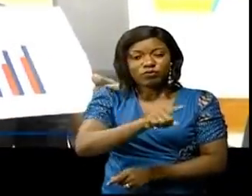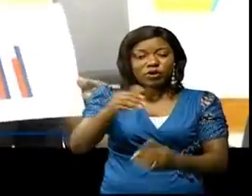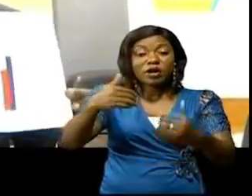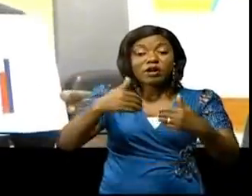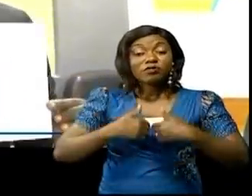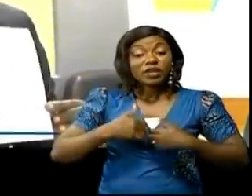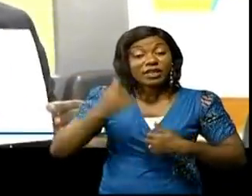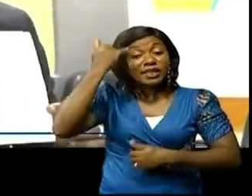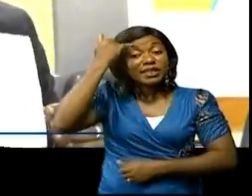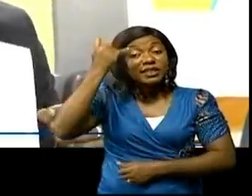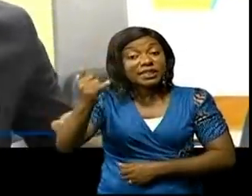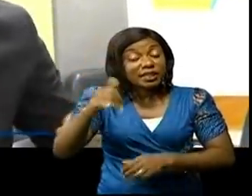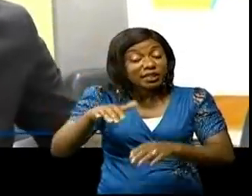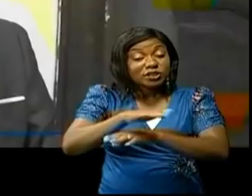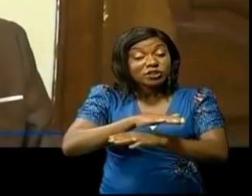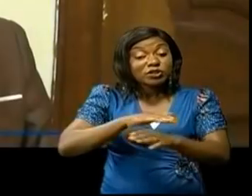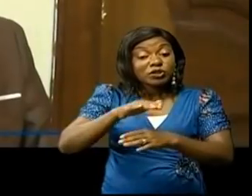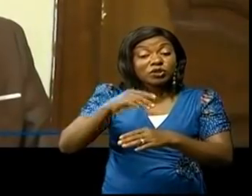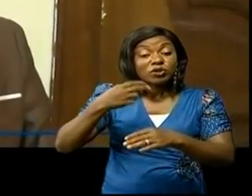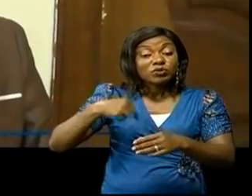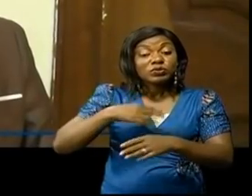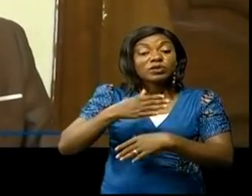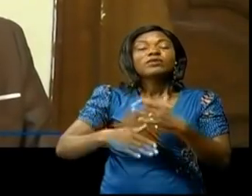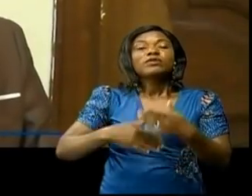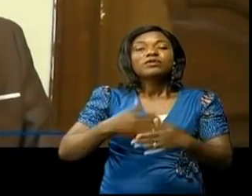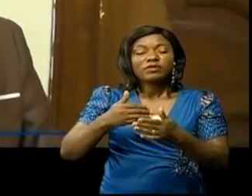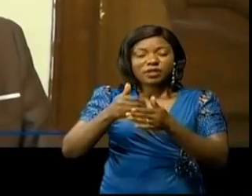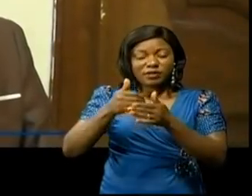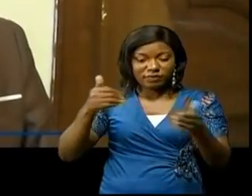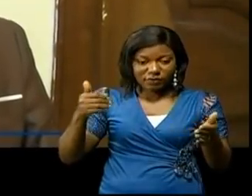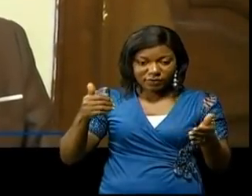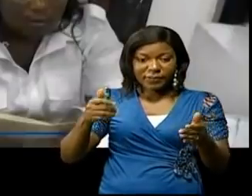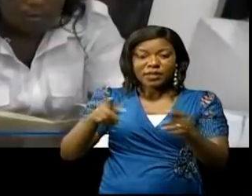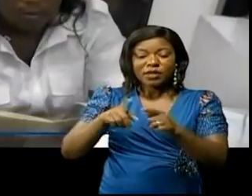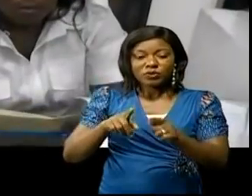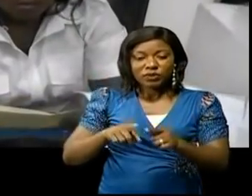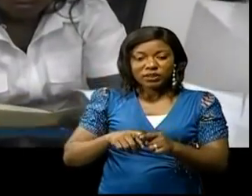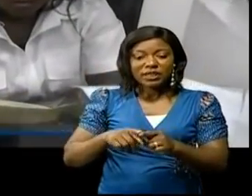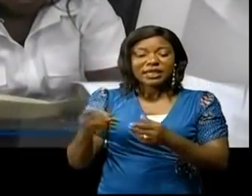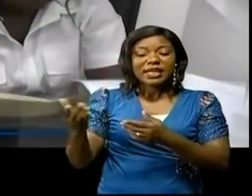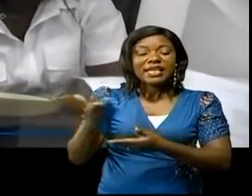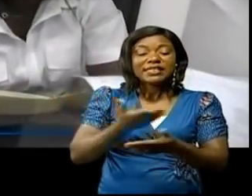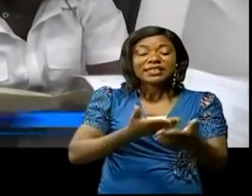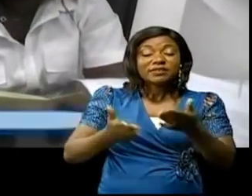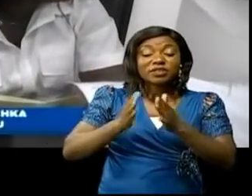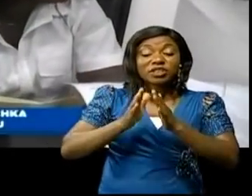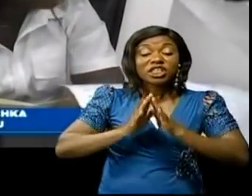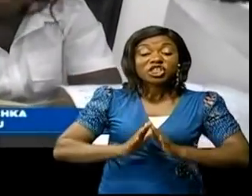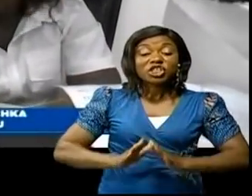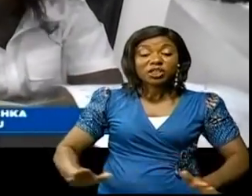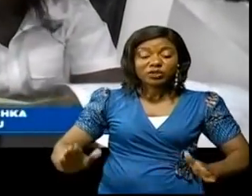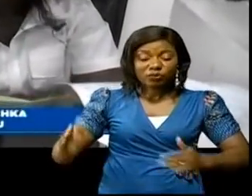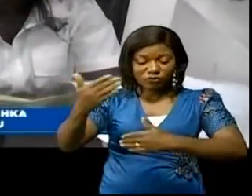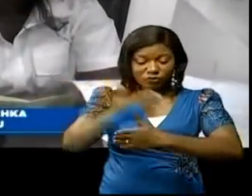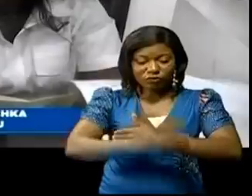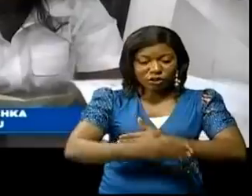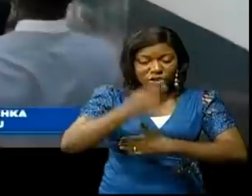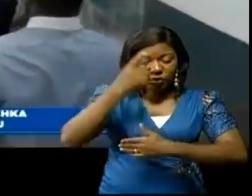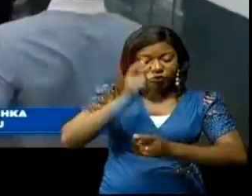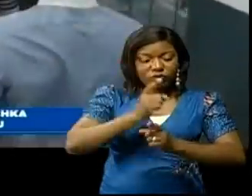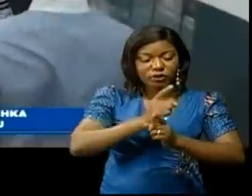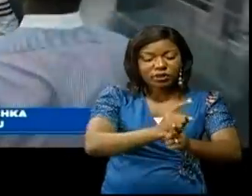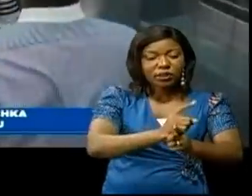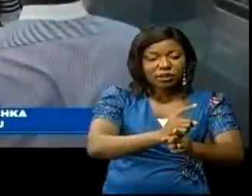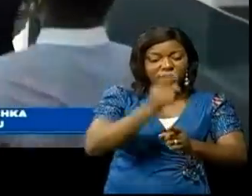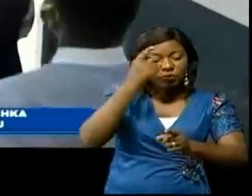une idée sur ce que nous avons fait. Le service de l'hygiène aux frontières est un filet de sécurité pour des maladies